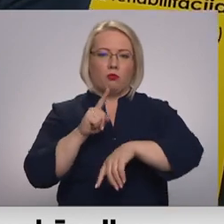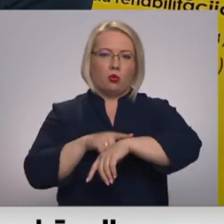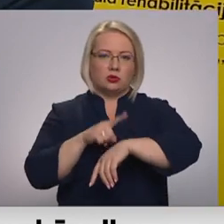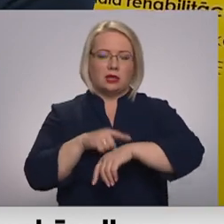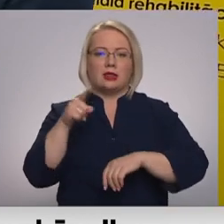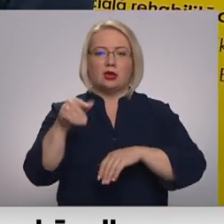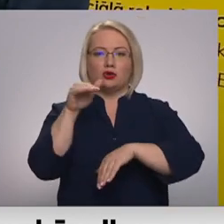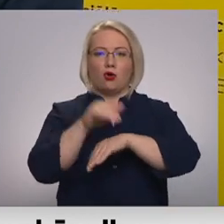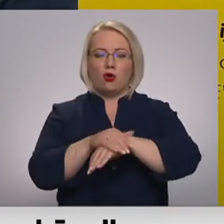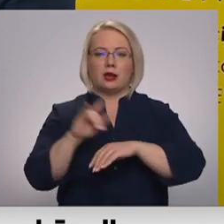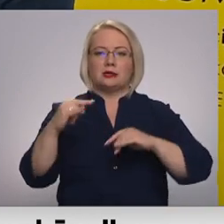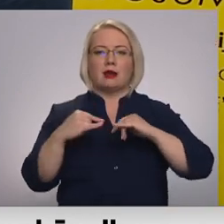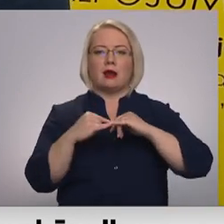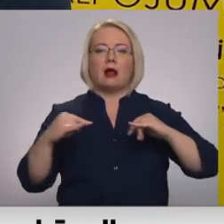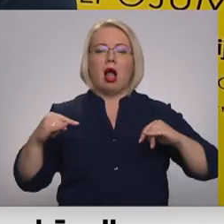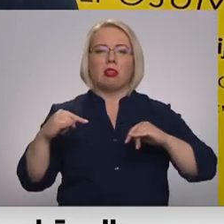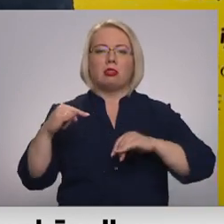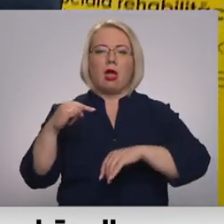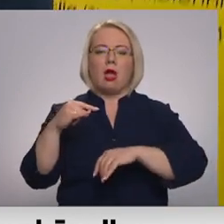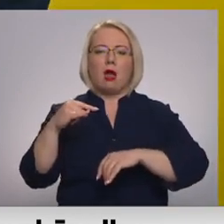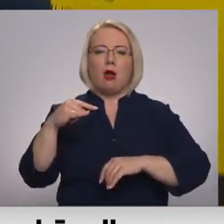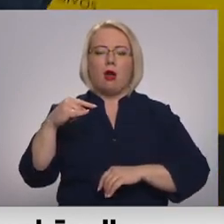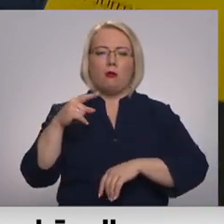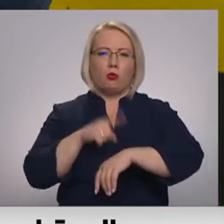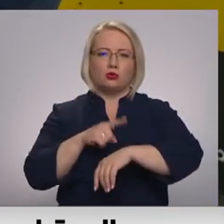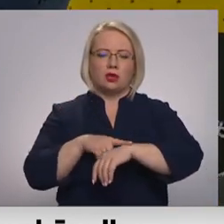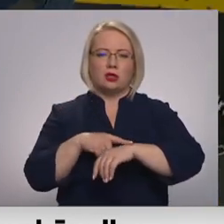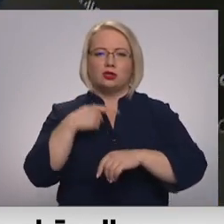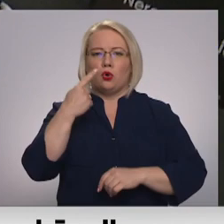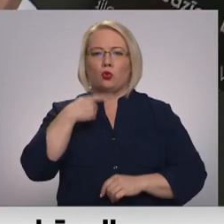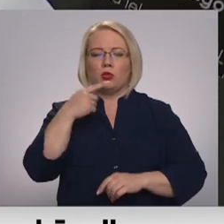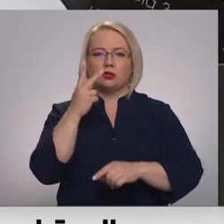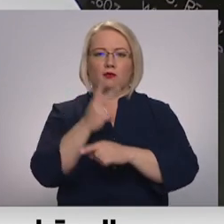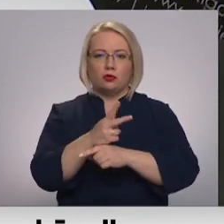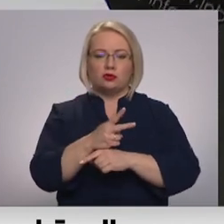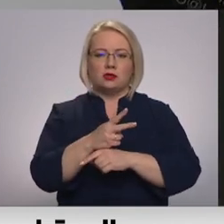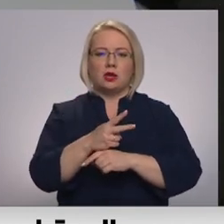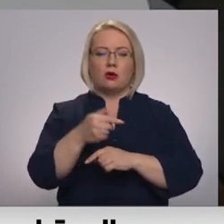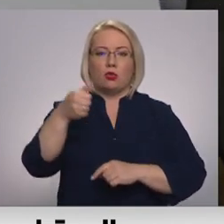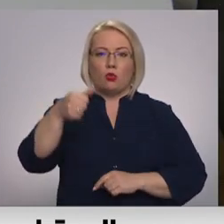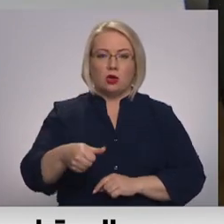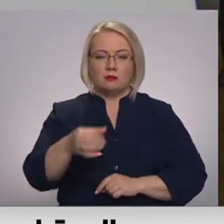Šīs konkrētais ir galda plūkstenis ar runas funkciju. Nospiežot pogu, pasaka laiku.